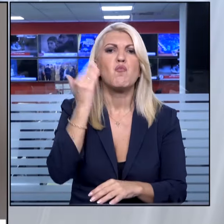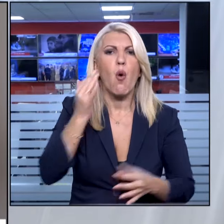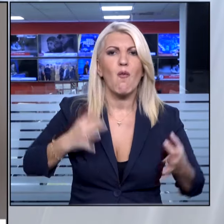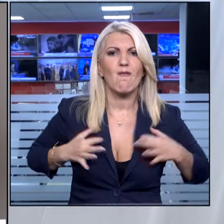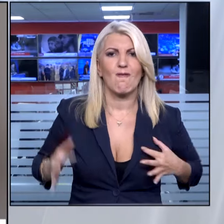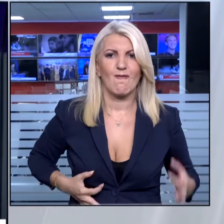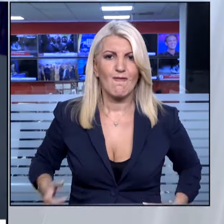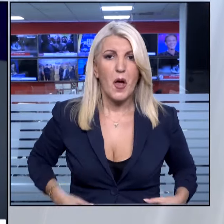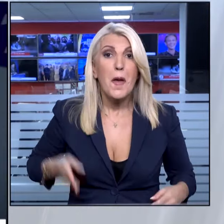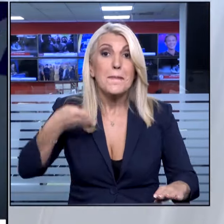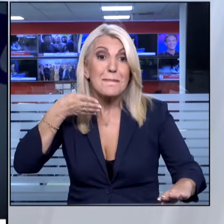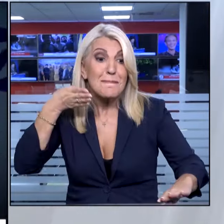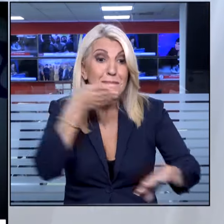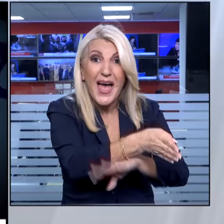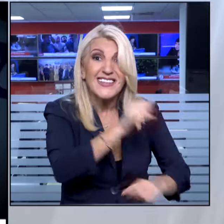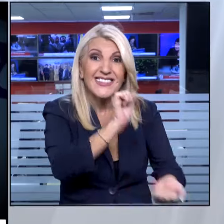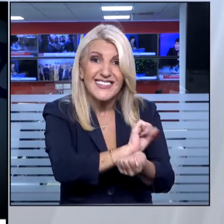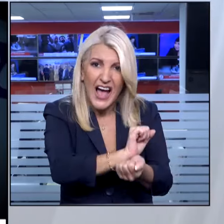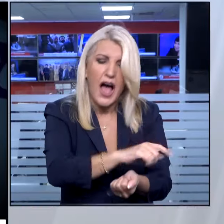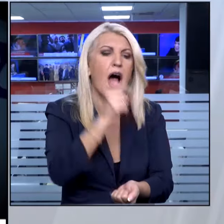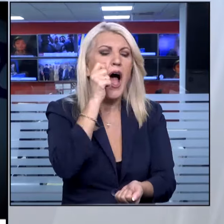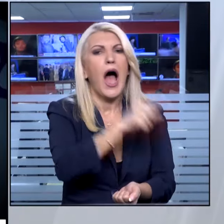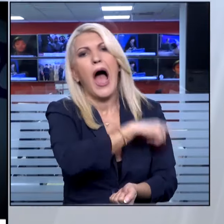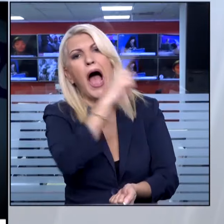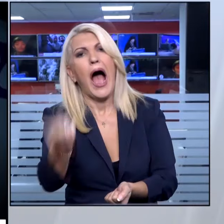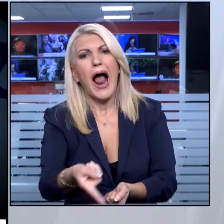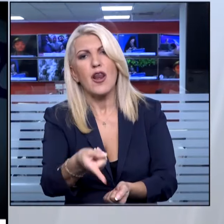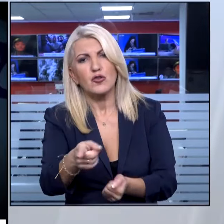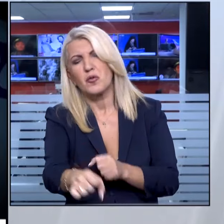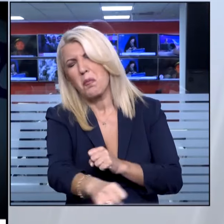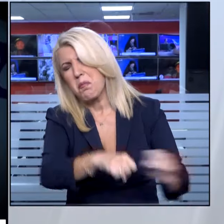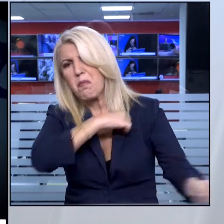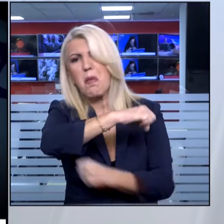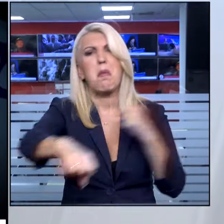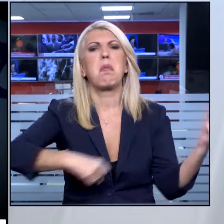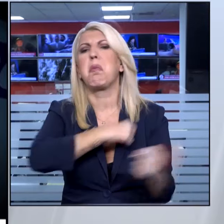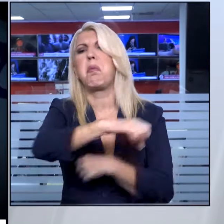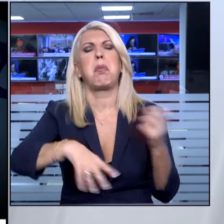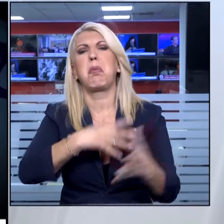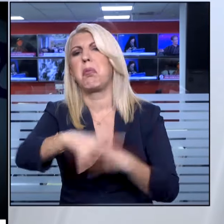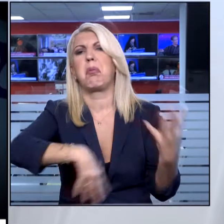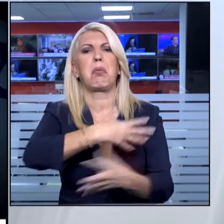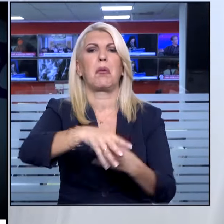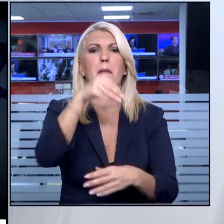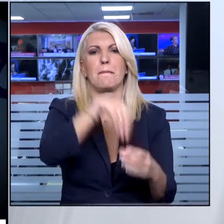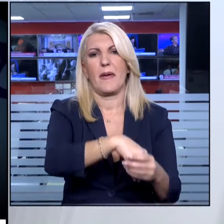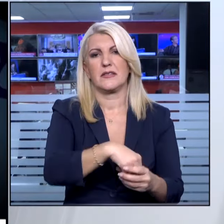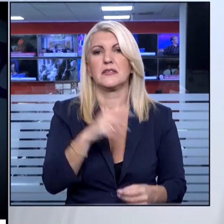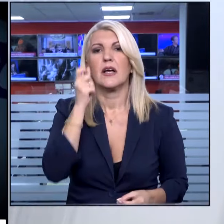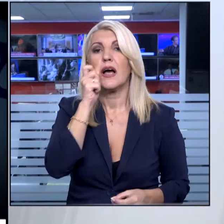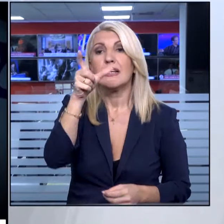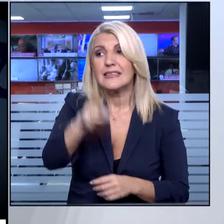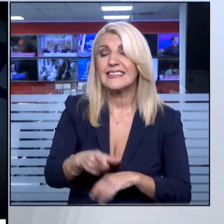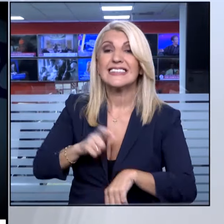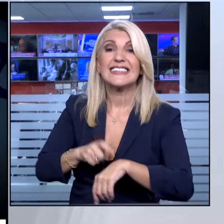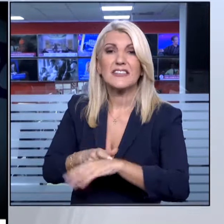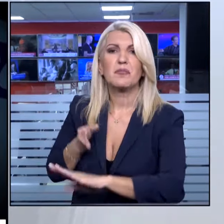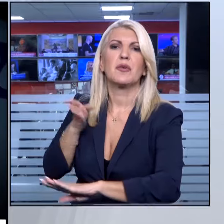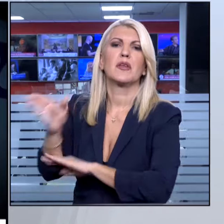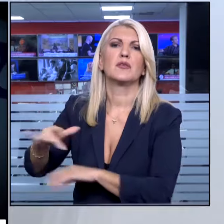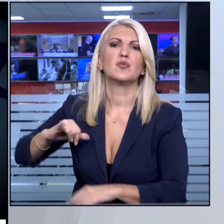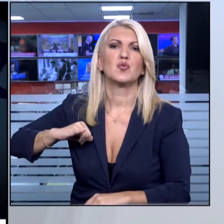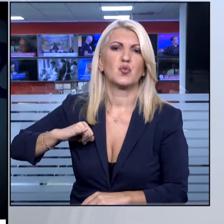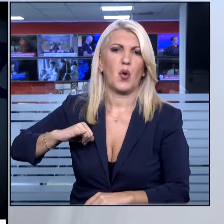συγκρατούμενους του. Ο προσαγόμενος αλοβαπός, ενώ βρισκόταν στον χώρο του μπάνιου, άρχισε να διαμαρτύρεται έντονα σε